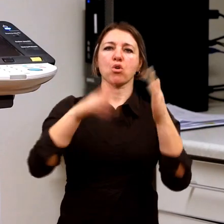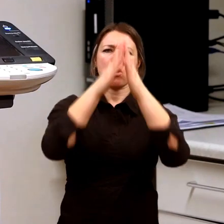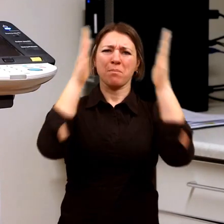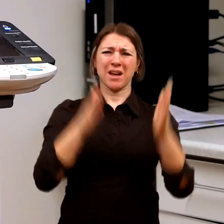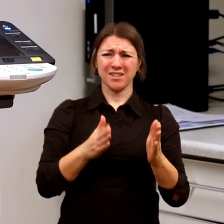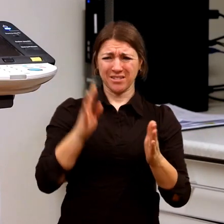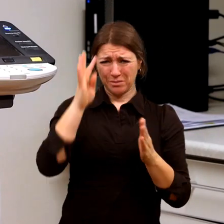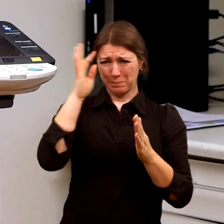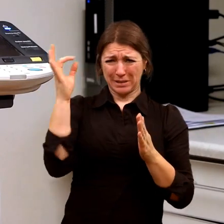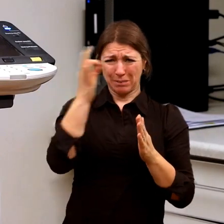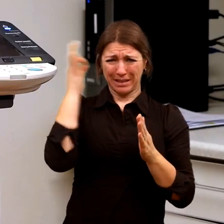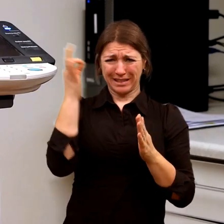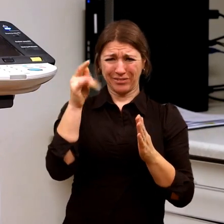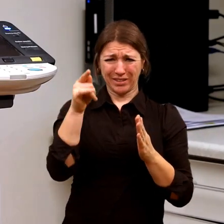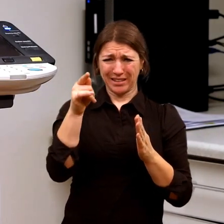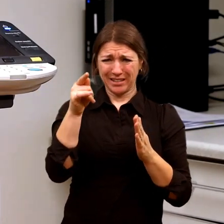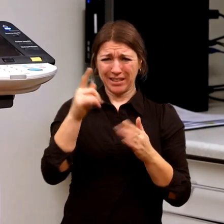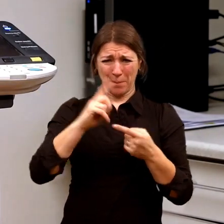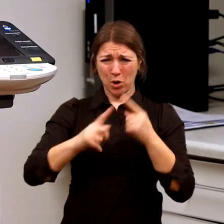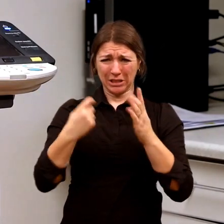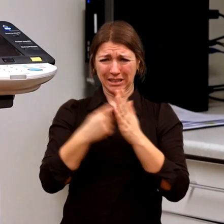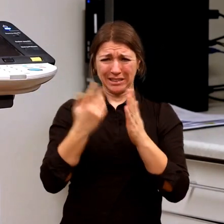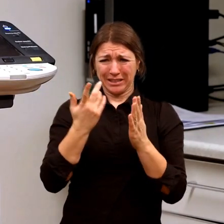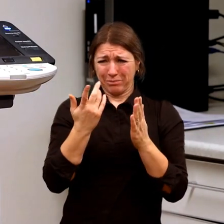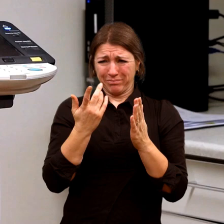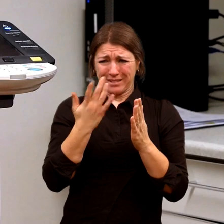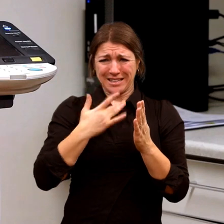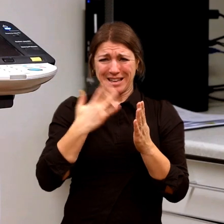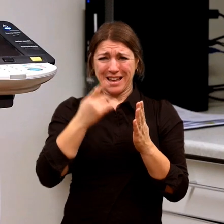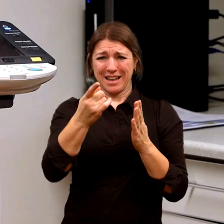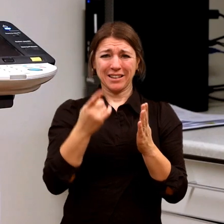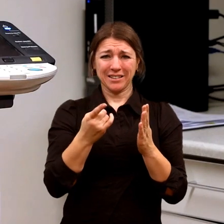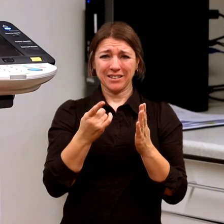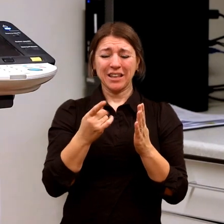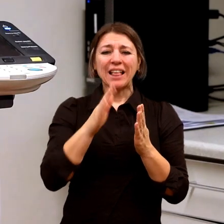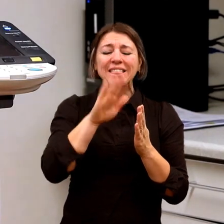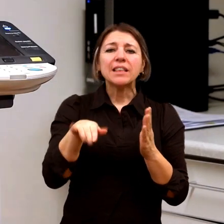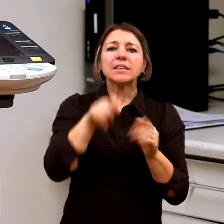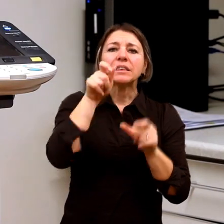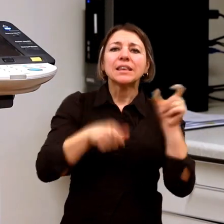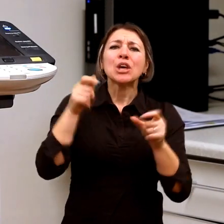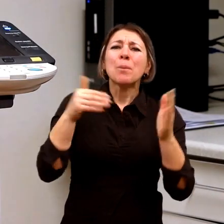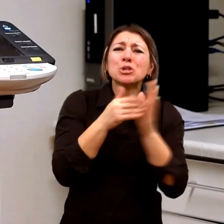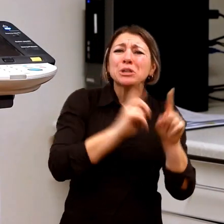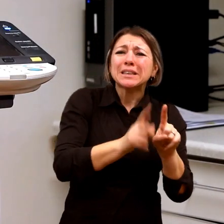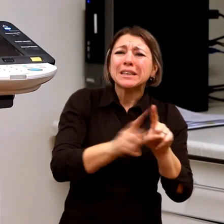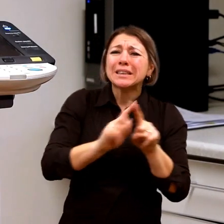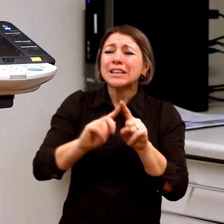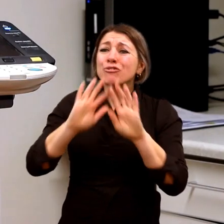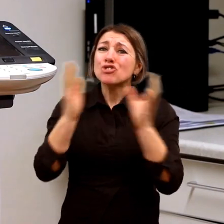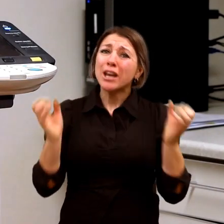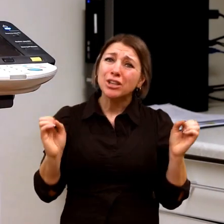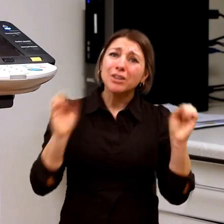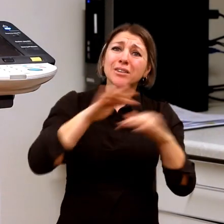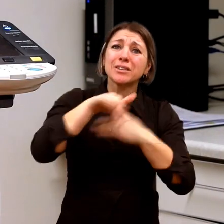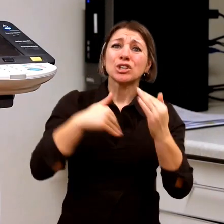primitivní, protože to nezohledňuje potřeby těch dětí. A jsou děti, které při nejlepší péči, a